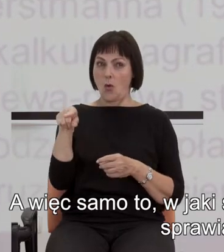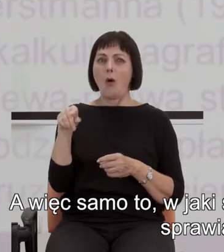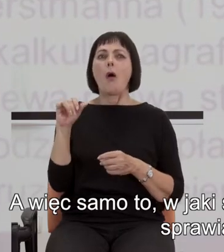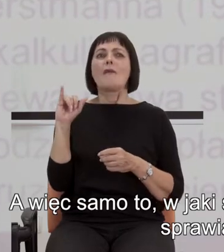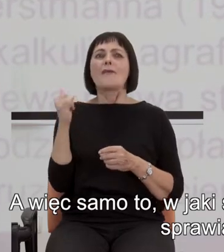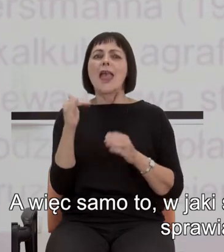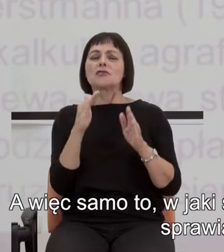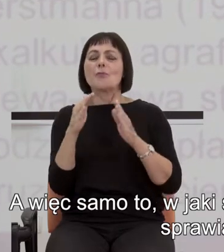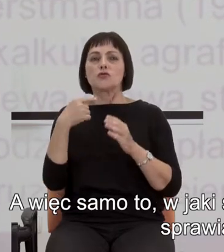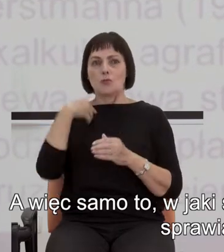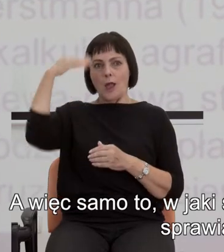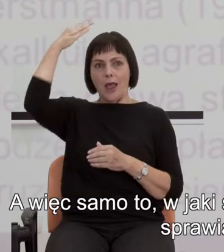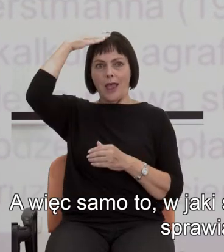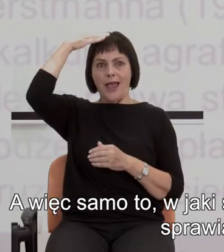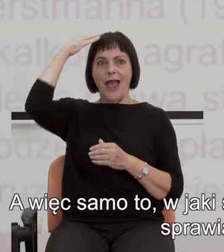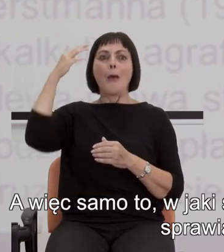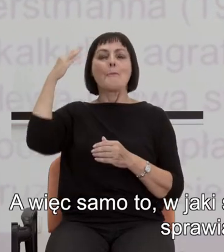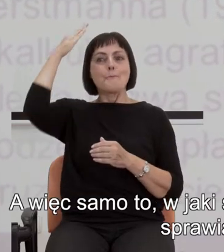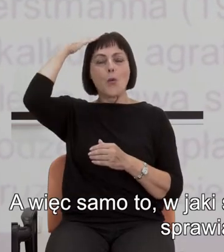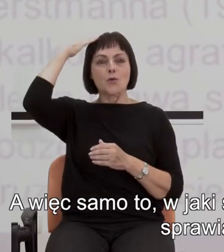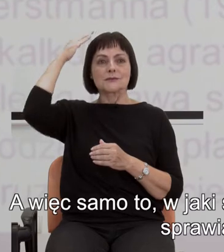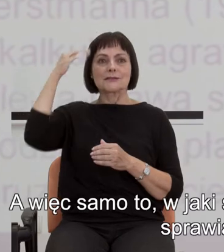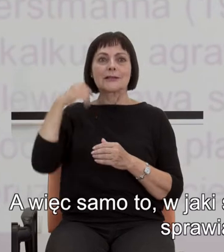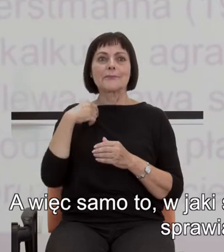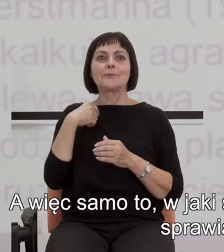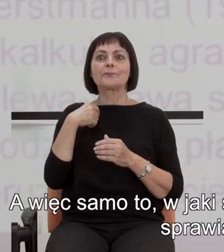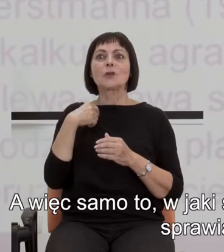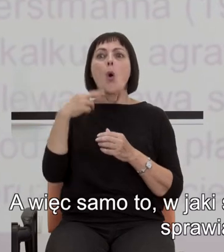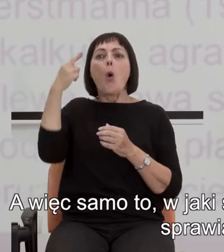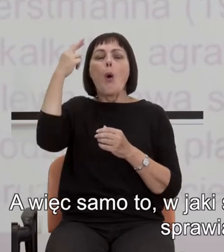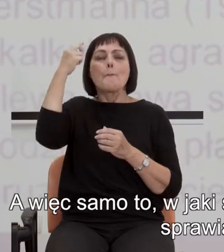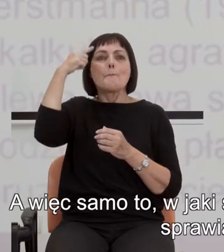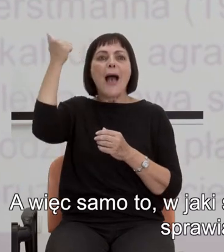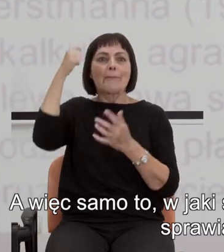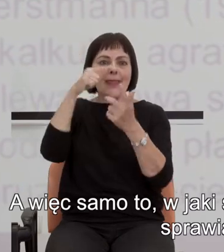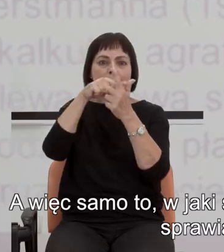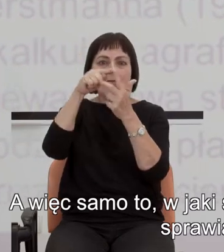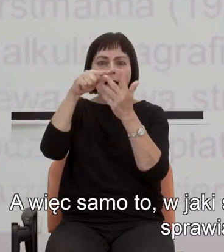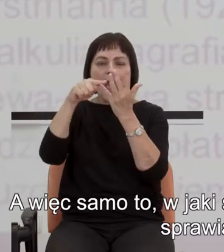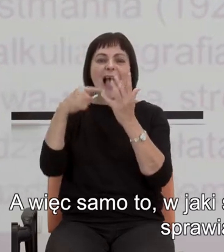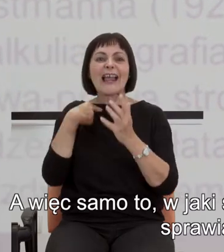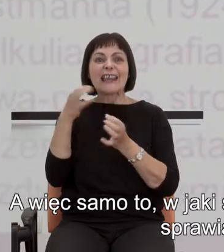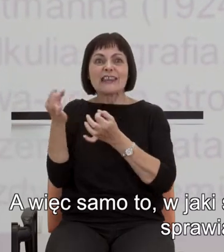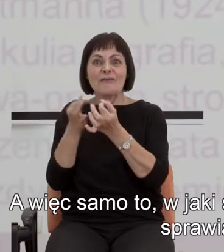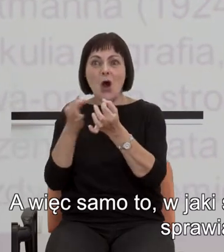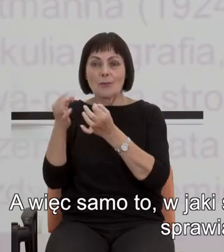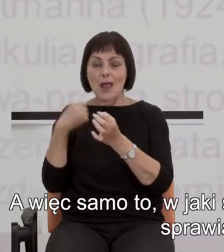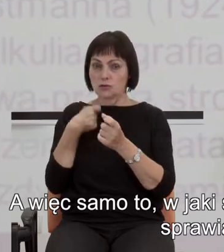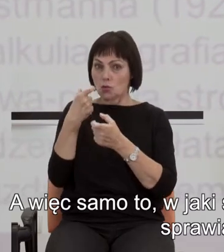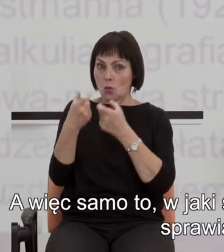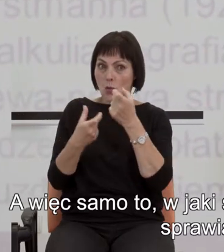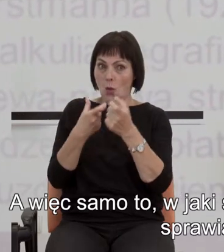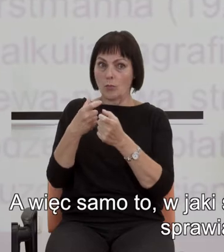jaki sposób nasz mózg koduje informacje o naszych palcach, sprawia,